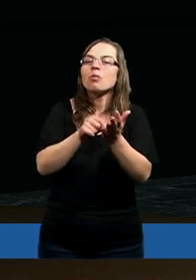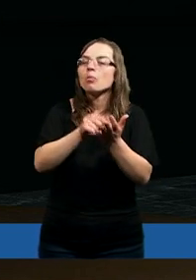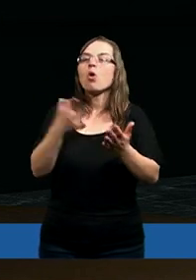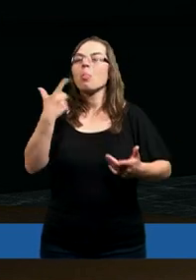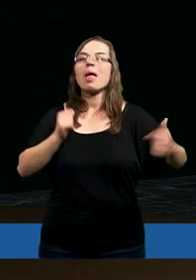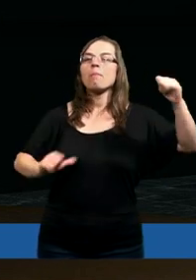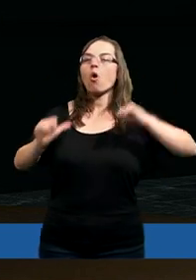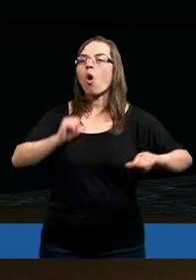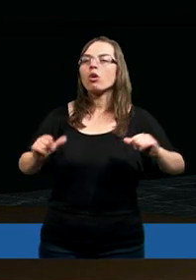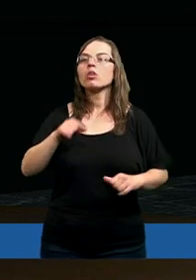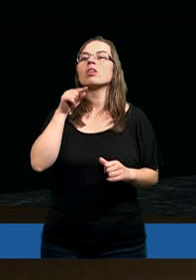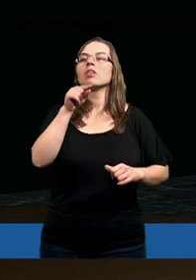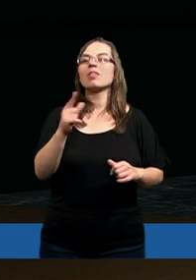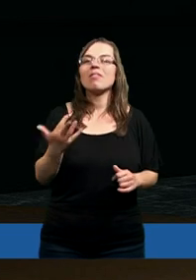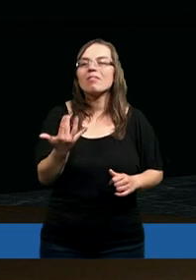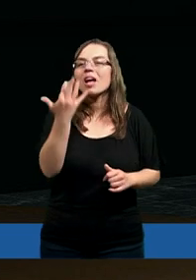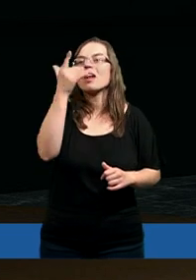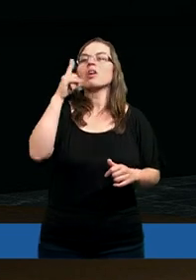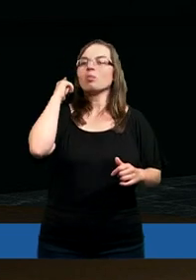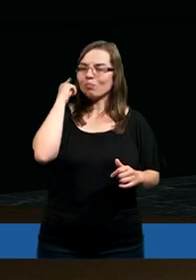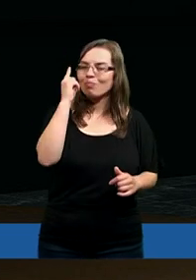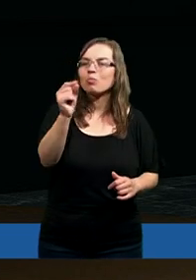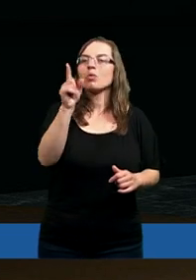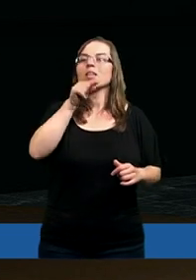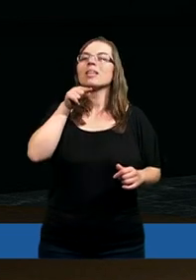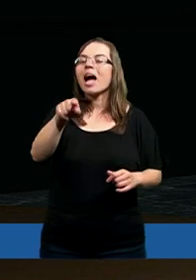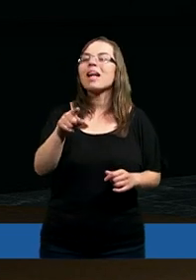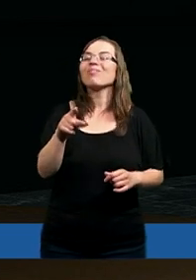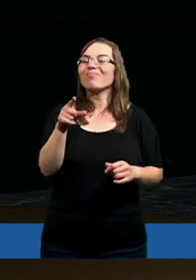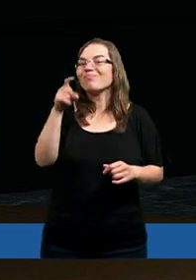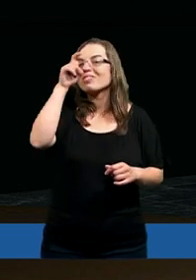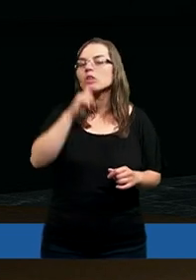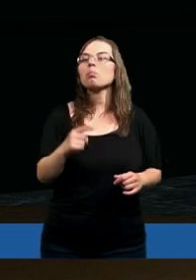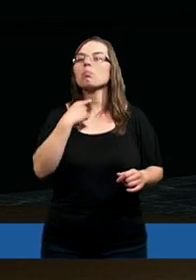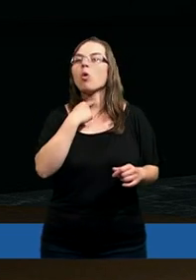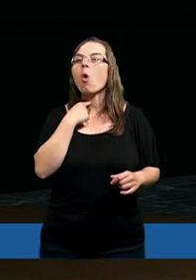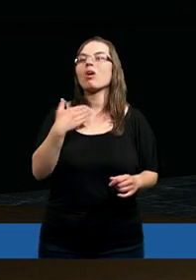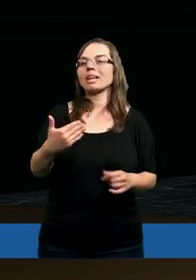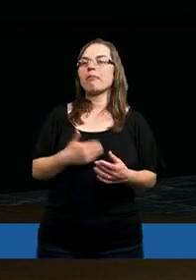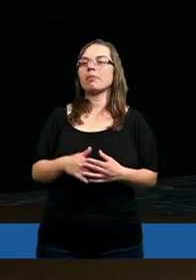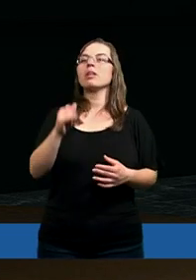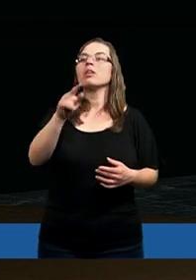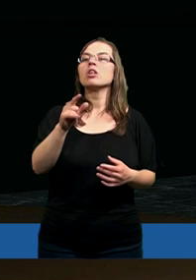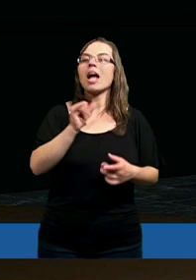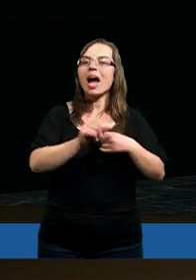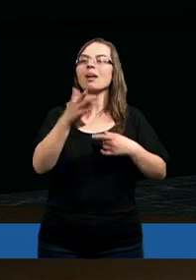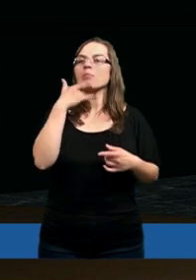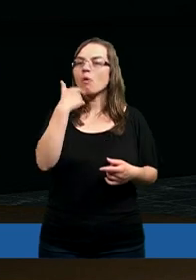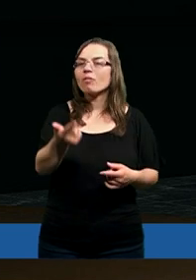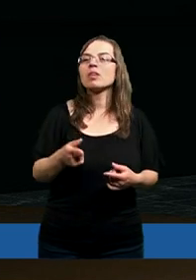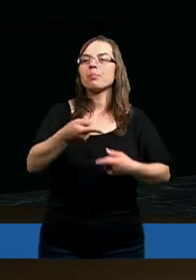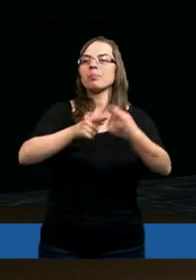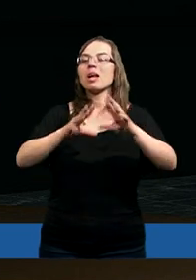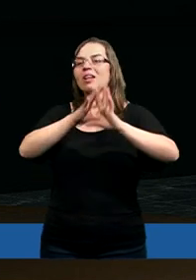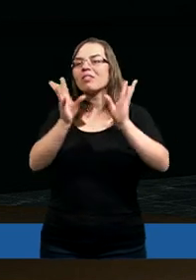niepokoiło, że wielu pójdzie za tą rozwiązłością. Czyli przy okazji jest podkreślone, że